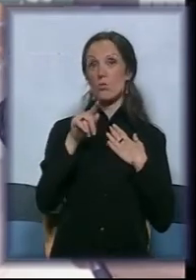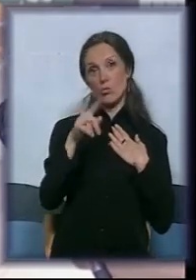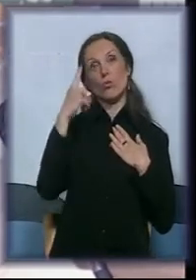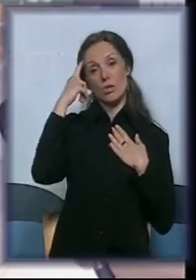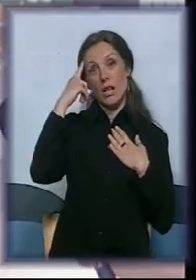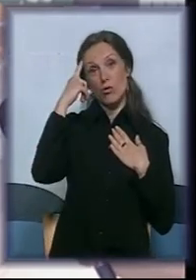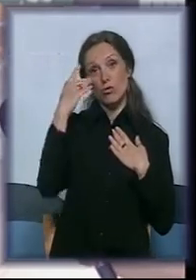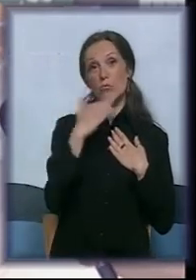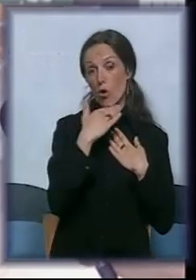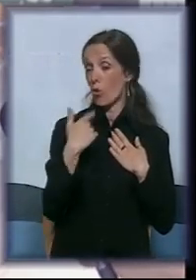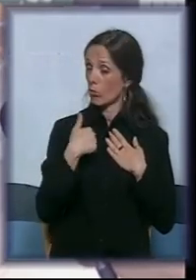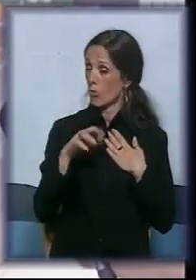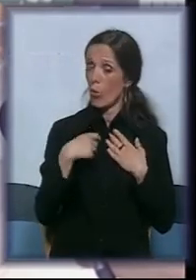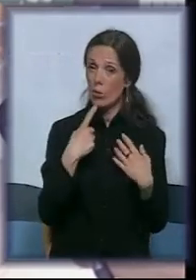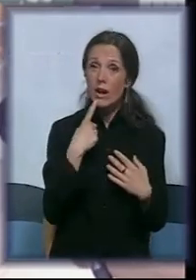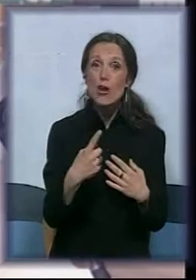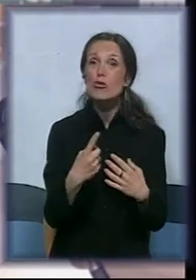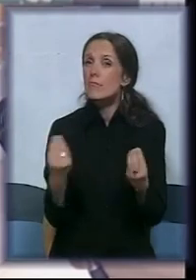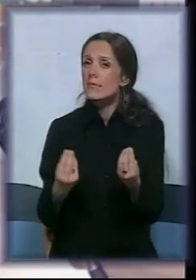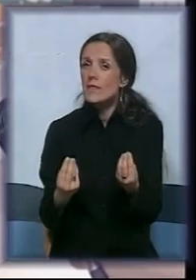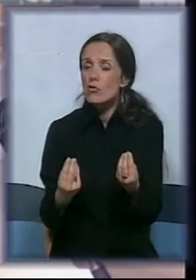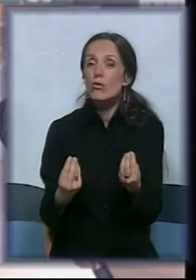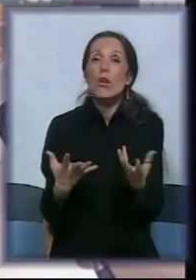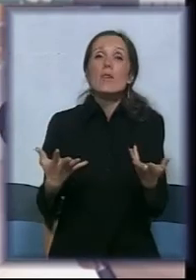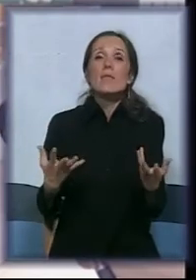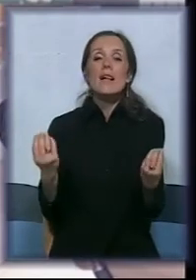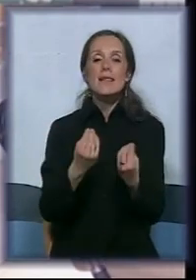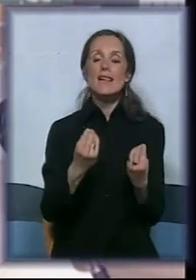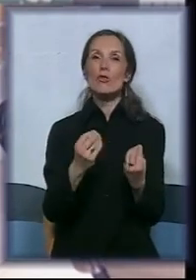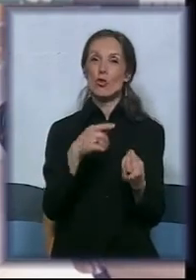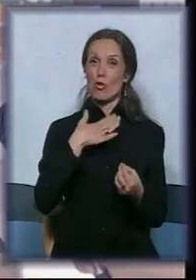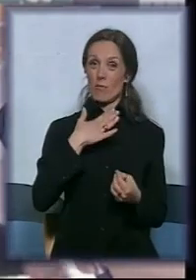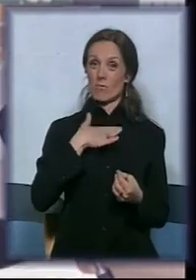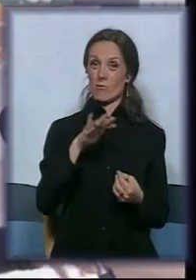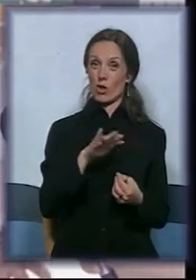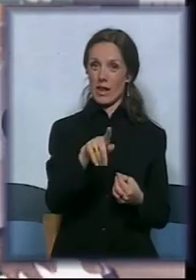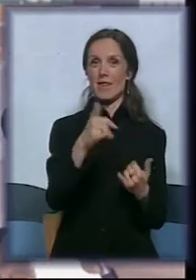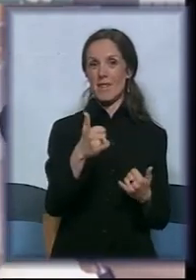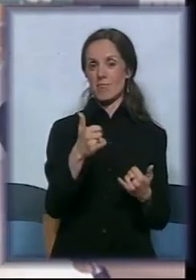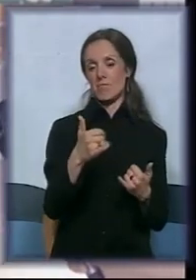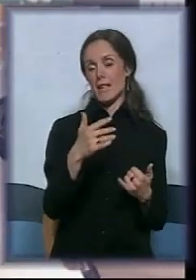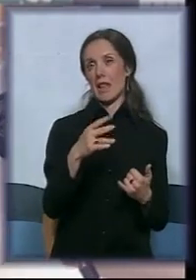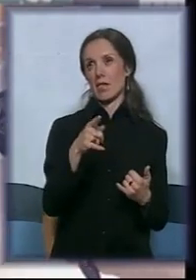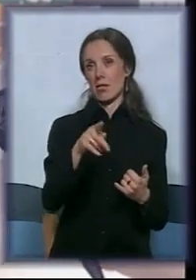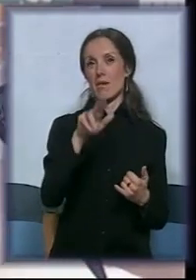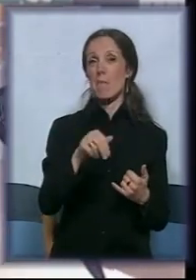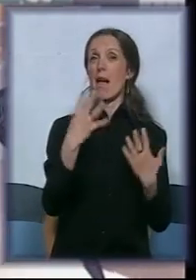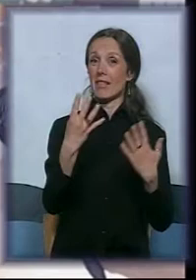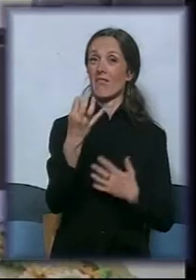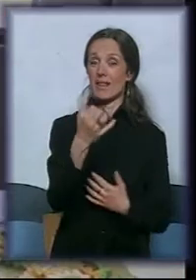mnogo, to mogu da kažem, samo zato što je ono, s obzirom da sad već ima devet i po godina,